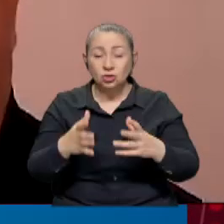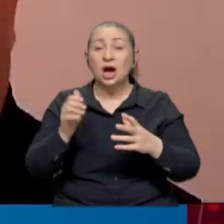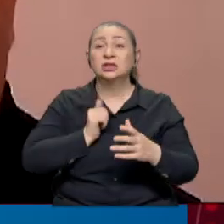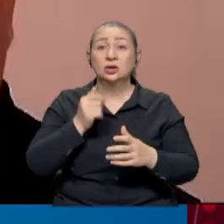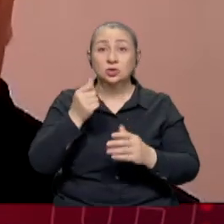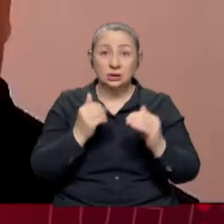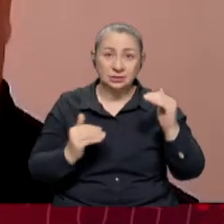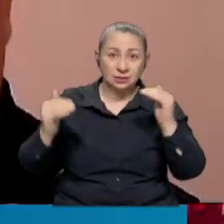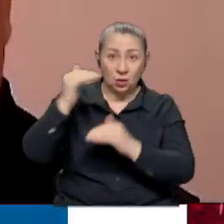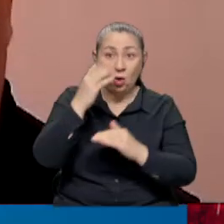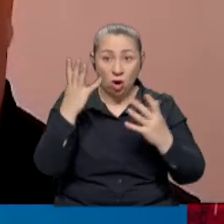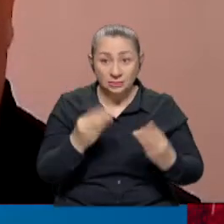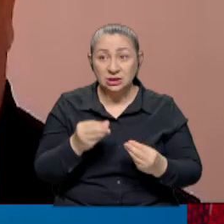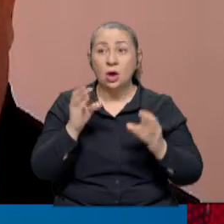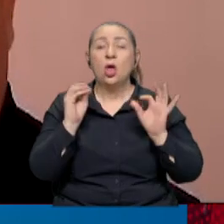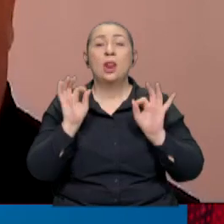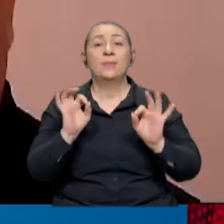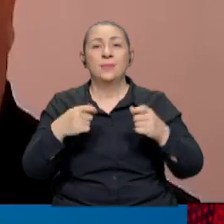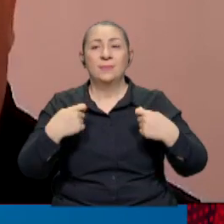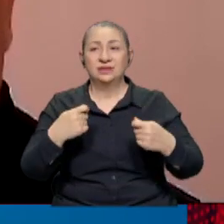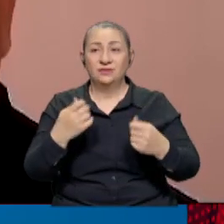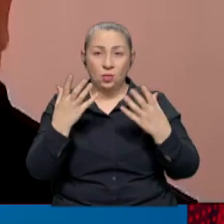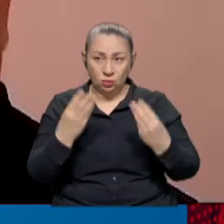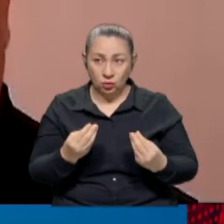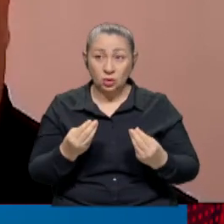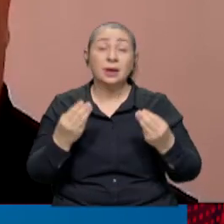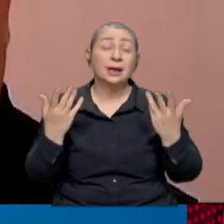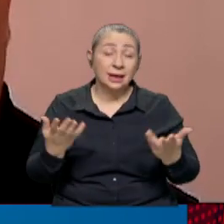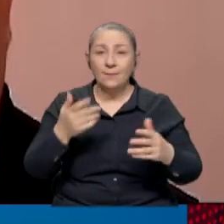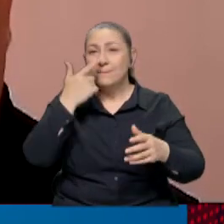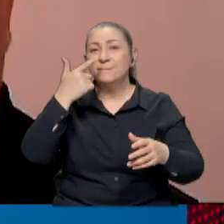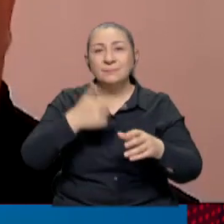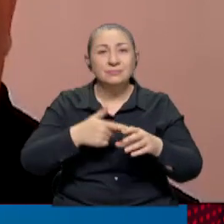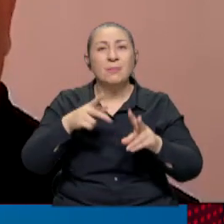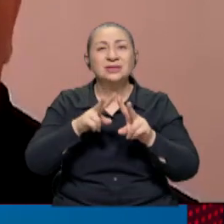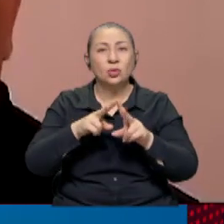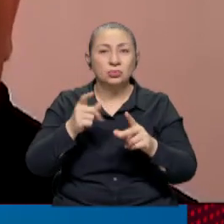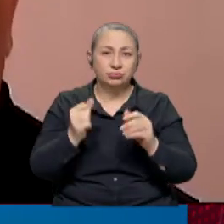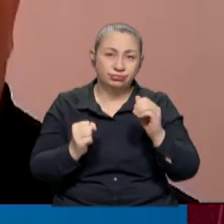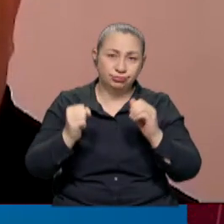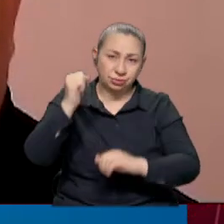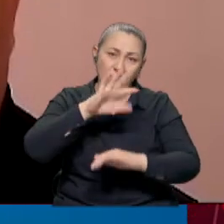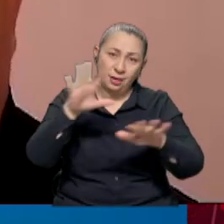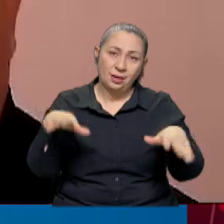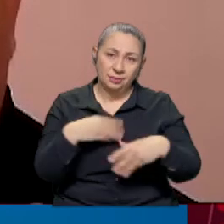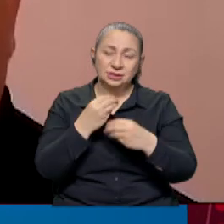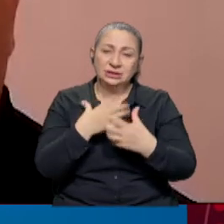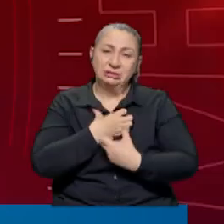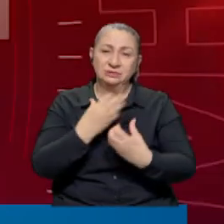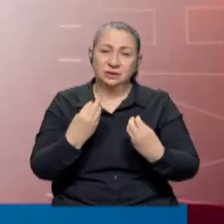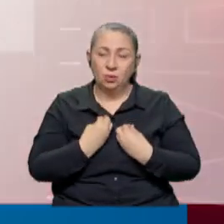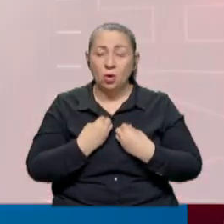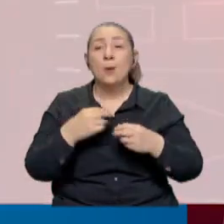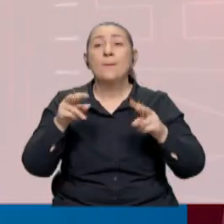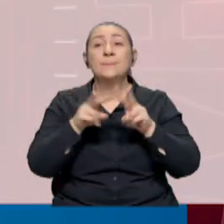ücretin artmasını da getirdiği önemli bir maliyet artışımız oldu. Yakıtlardaki bütün artışlar zaten hemen hemen hepimize derinden yararlıyor.